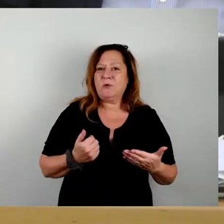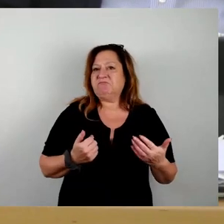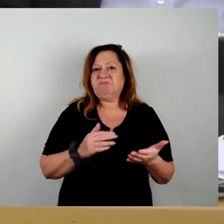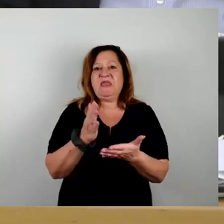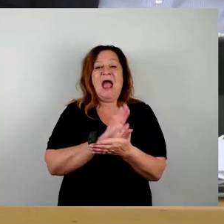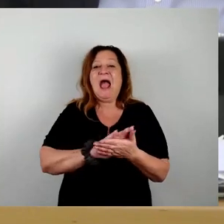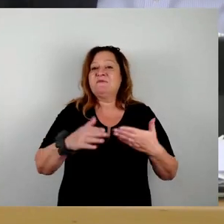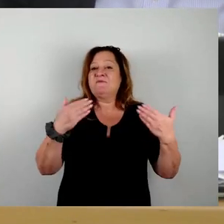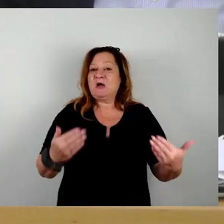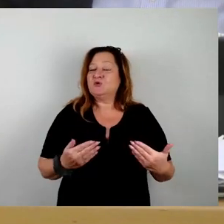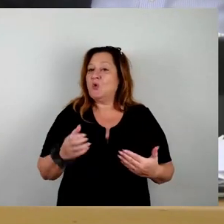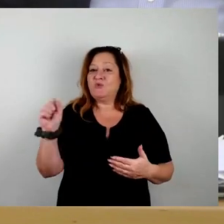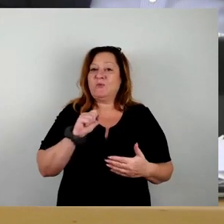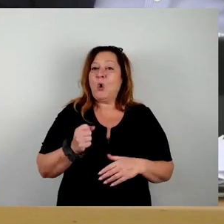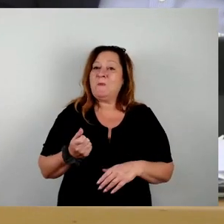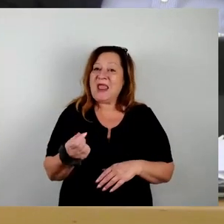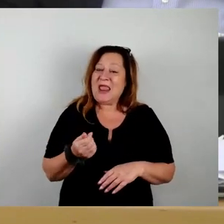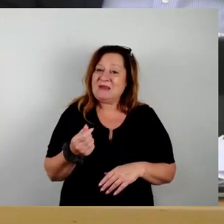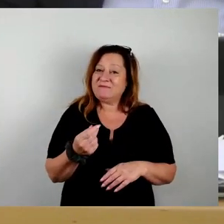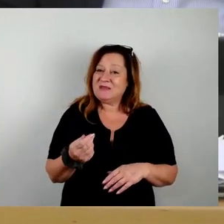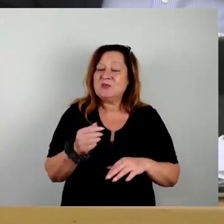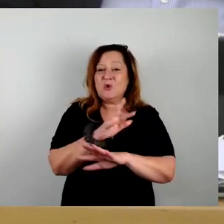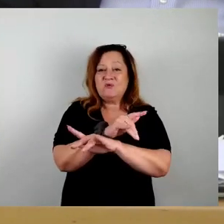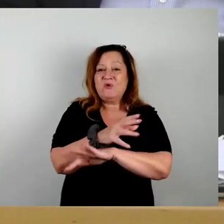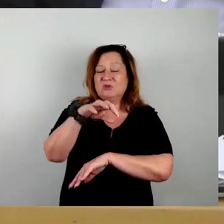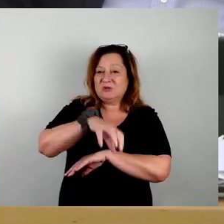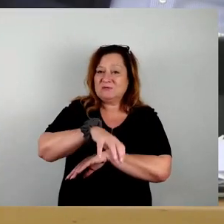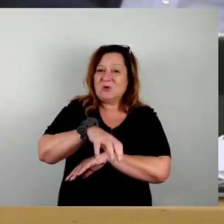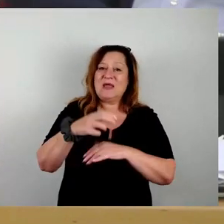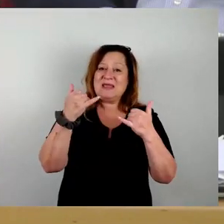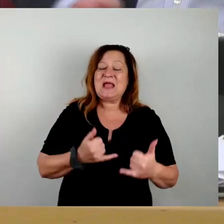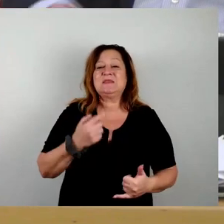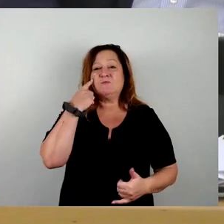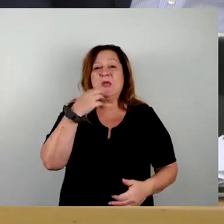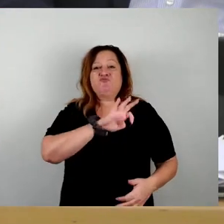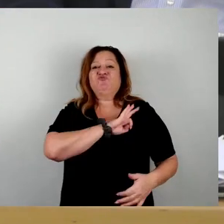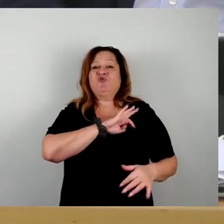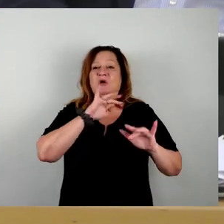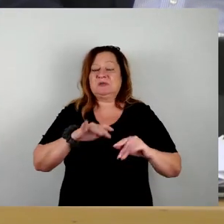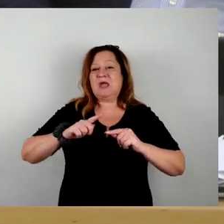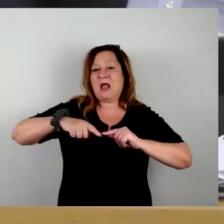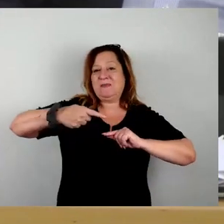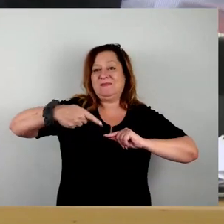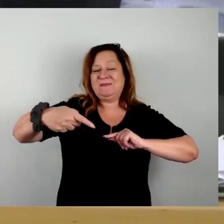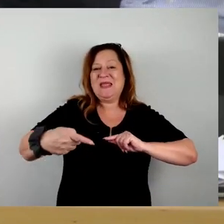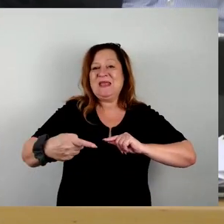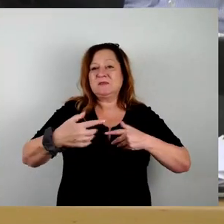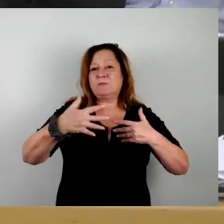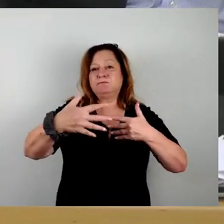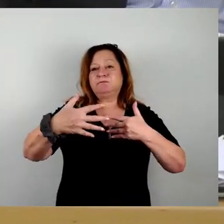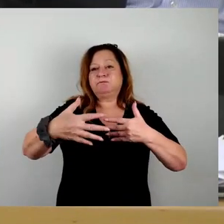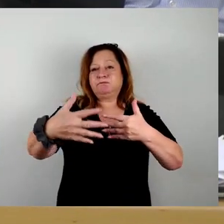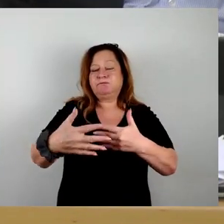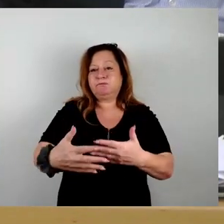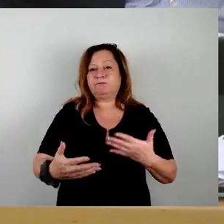Investitionen in den Wirtschaftsstandort. Und wir haben jetzt gerade die Chance, das für die nächsten Jahrzehnte zu verstetigen.